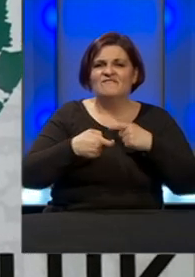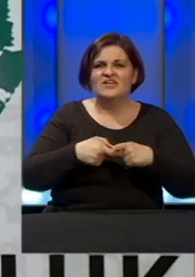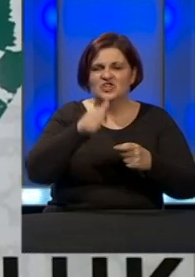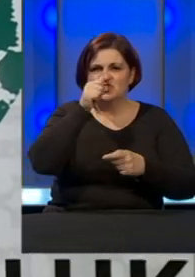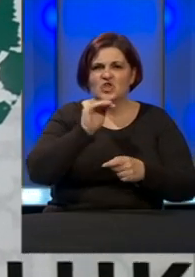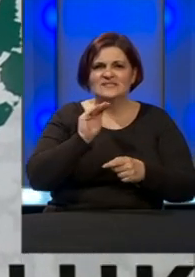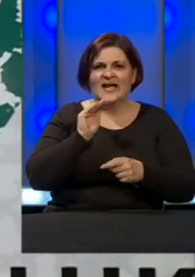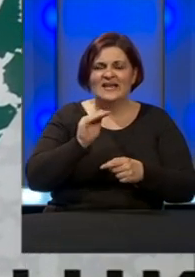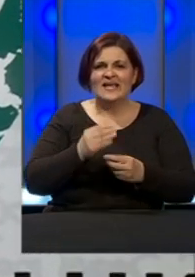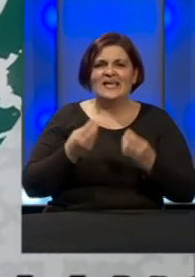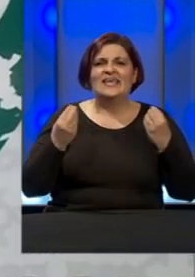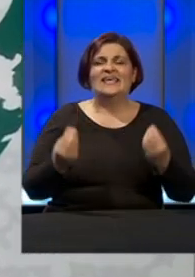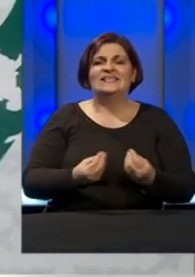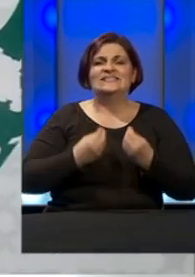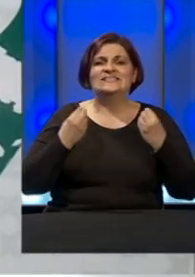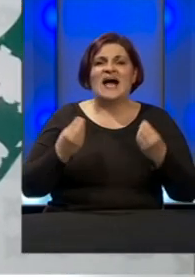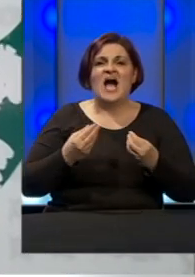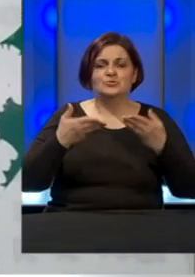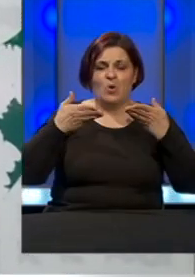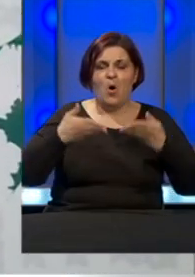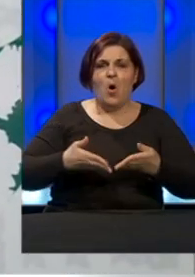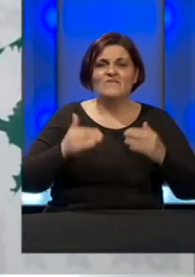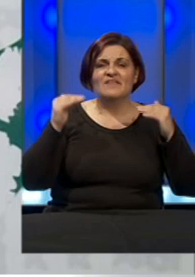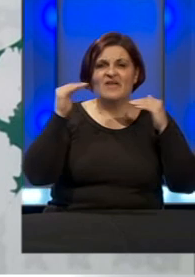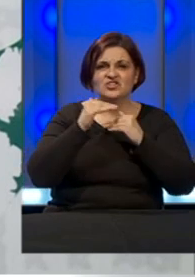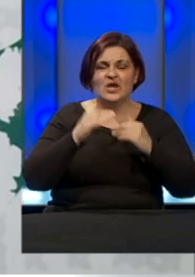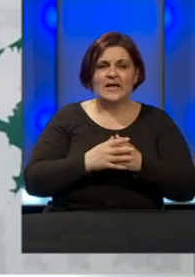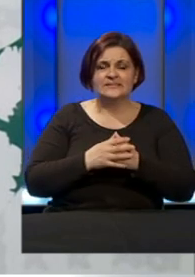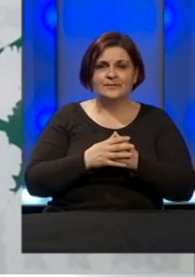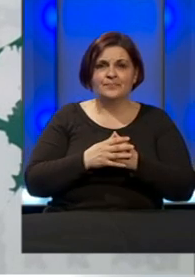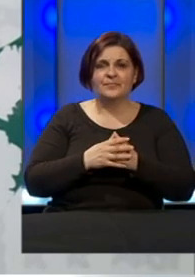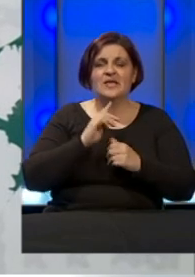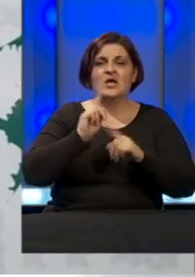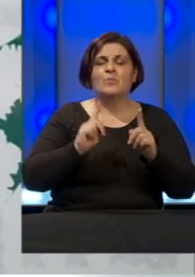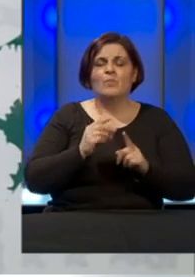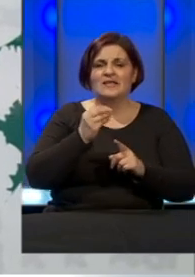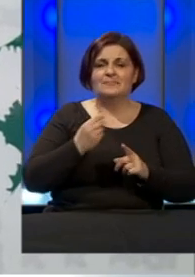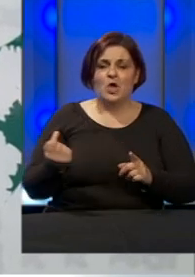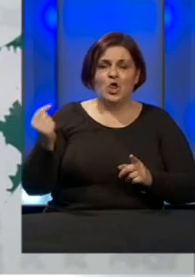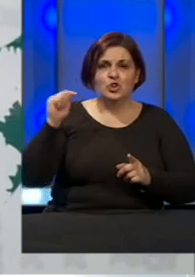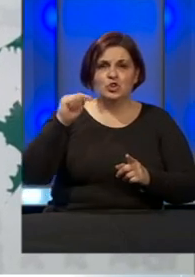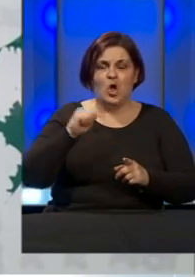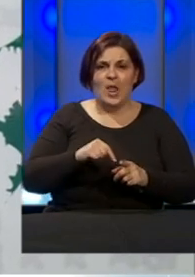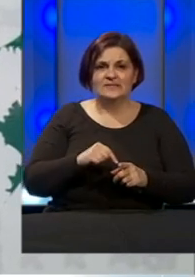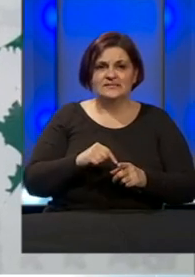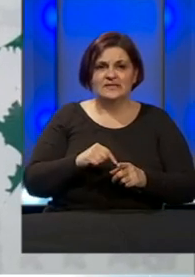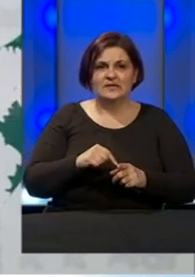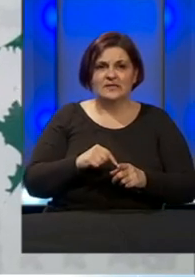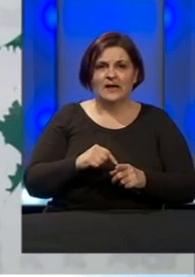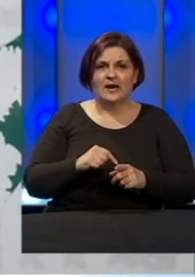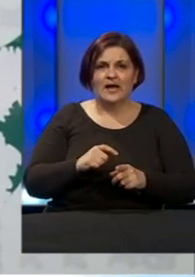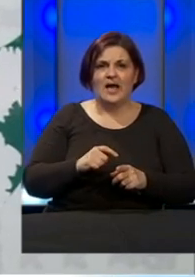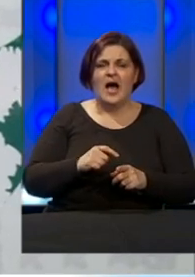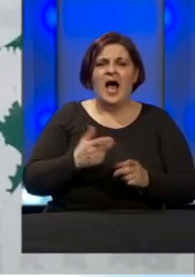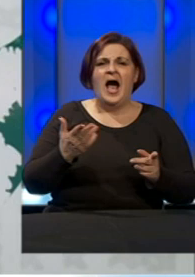ste najavili, zašto smo i ovde večerasa, to je da u Republiku Srpsku dolazi poljska